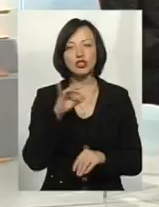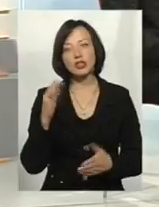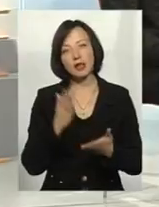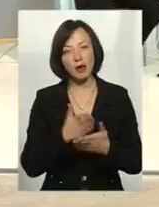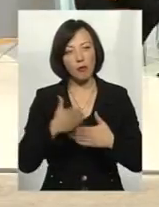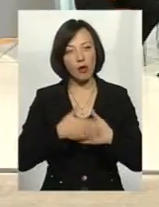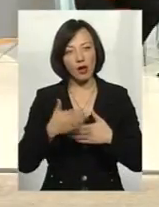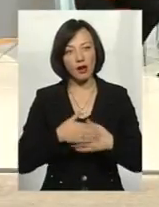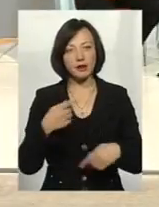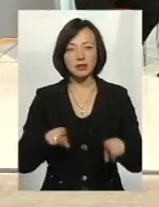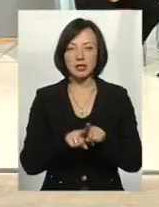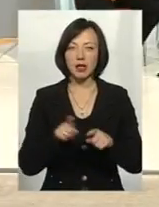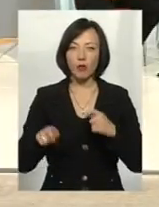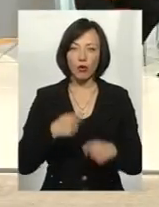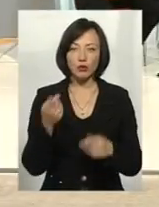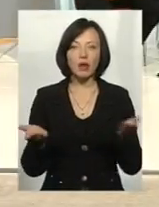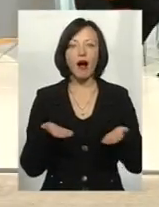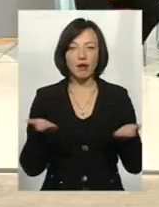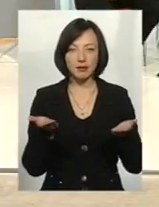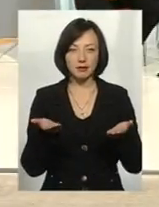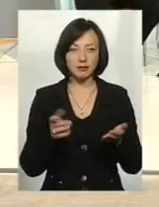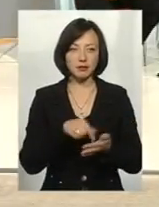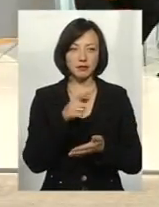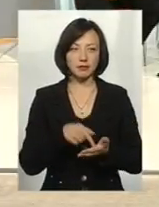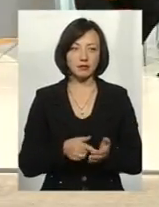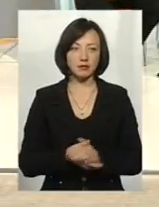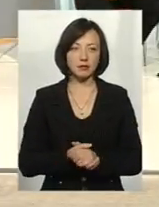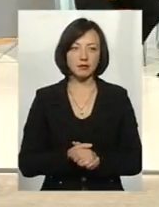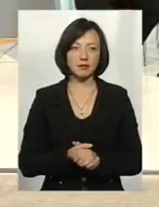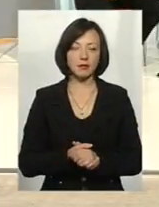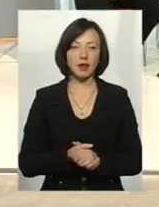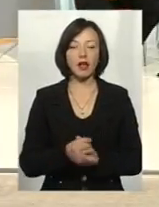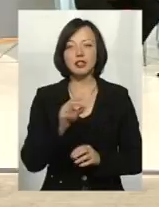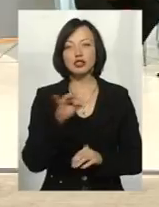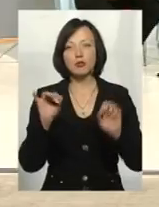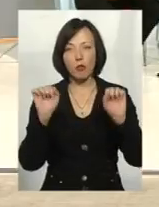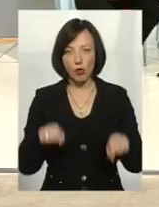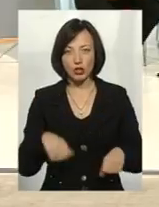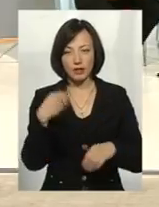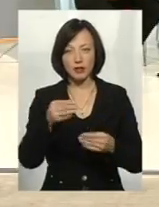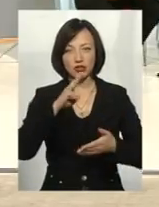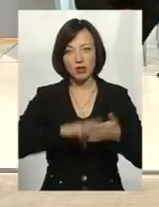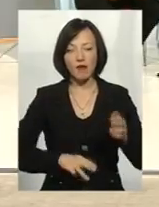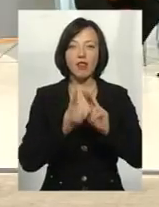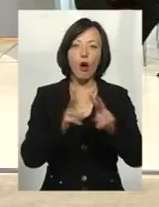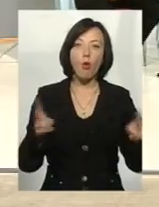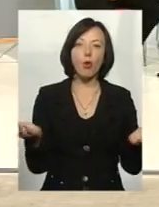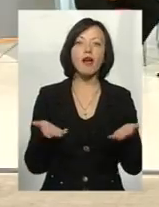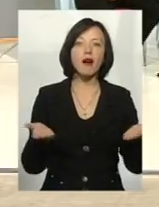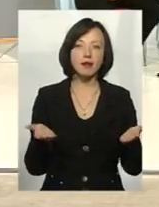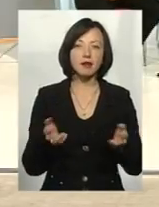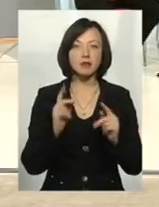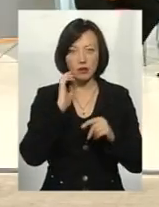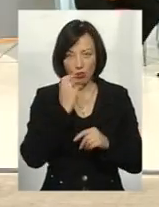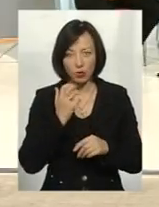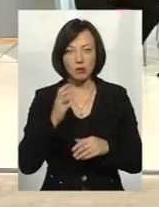за такі порушення, і які вони? Щодо з боку екоінспекції, чи можете накладати штрафи на кого і які вони? Наскільки